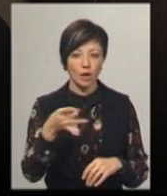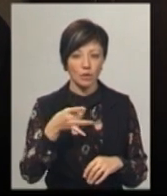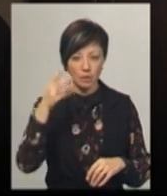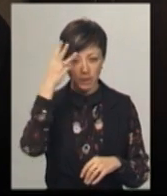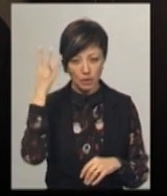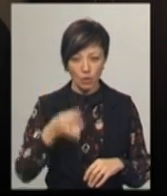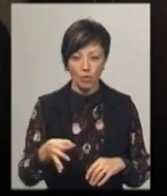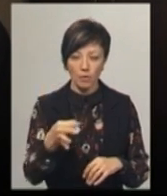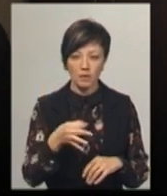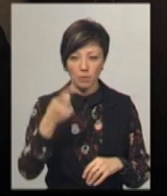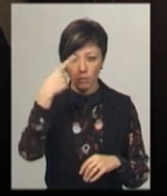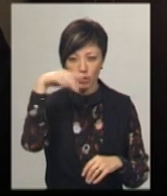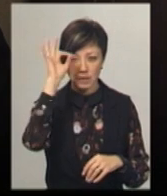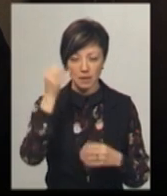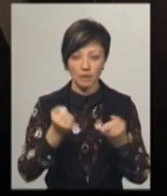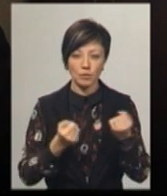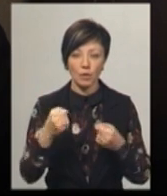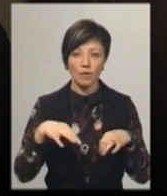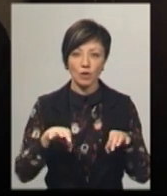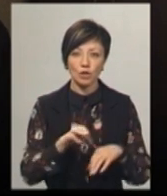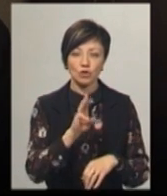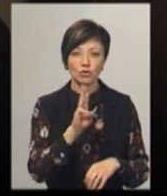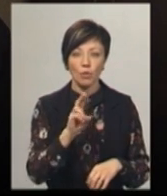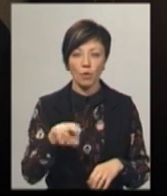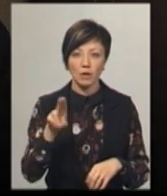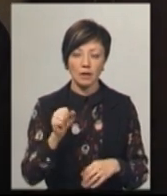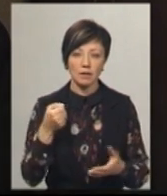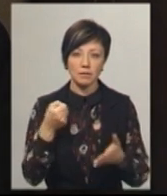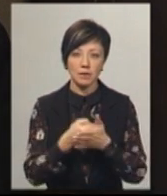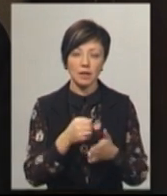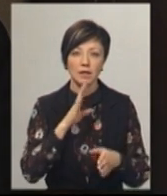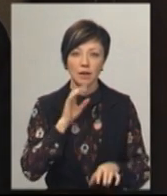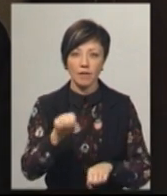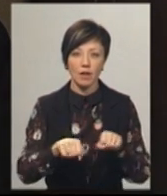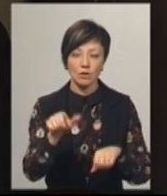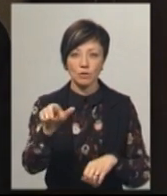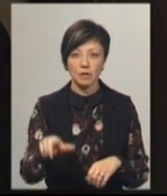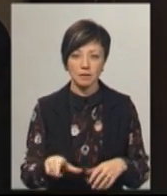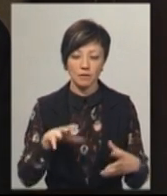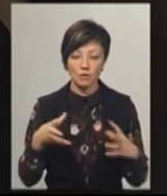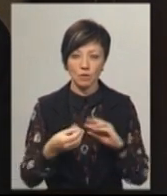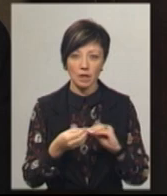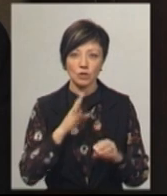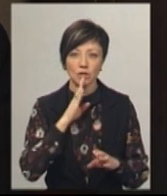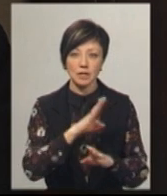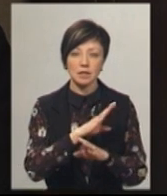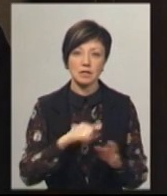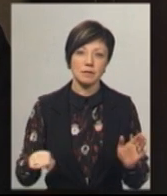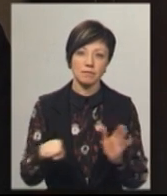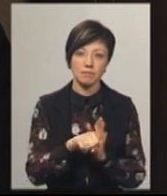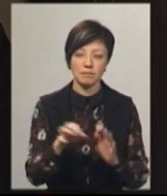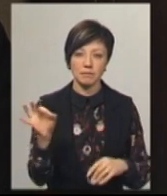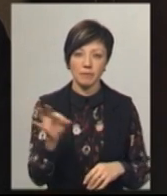Хмельницької області поліцейський за кермом автомобіля «Шкода Октавія» скоїв наїзд на велосипедиста. В результаті ДТП жінка загинула на